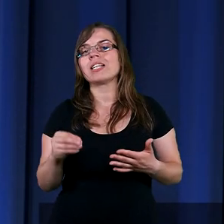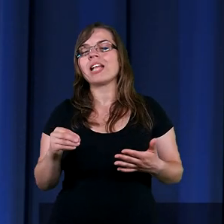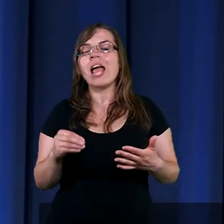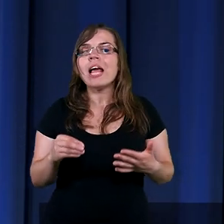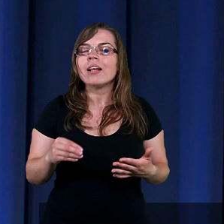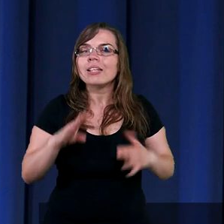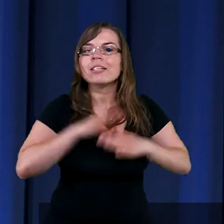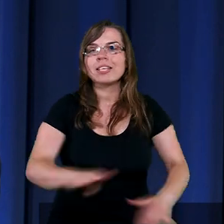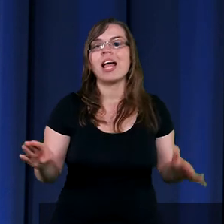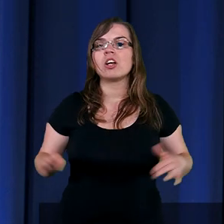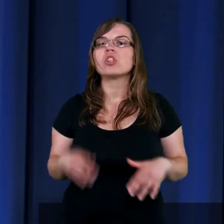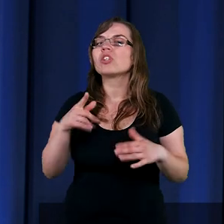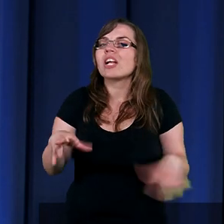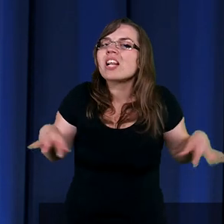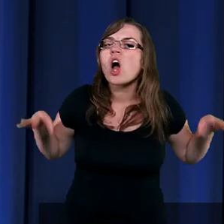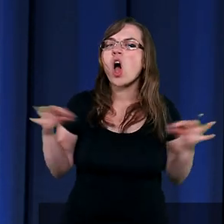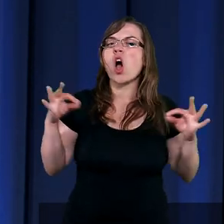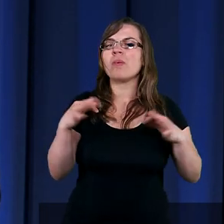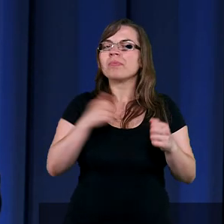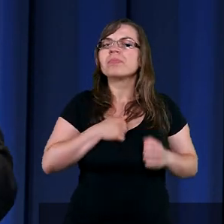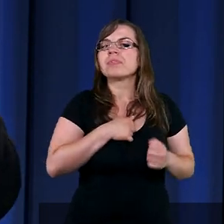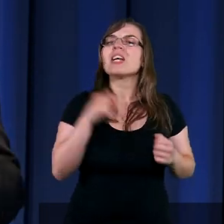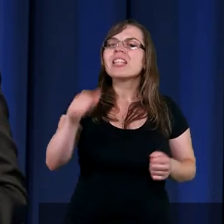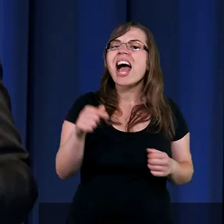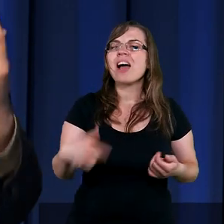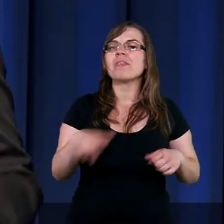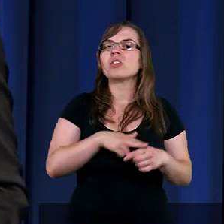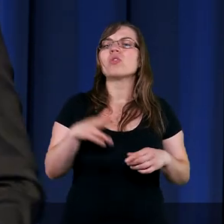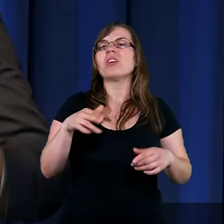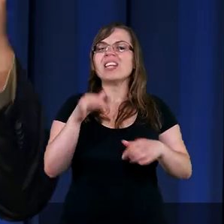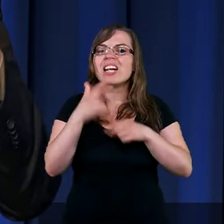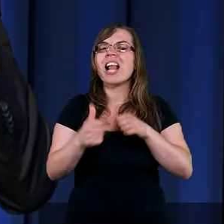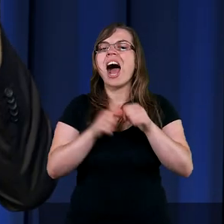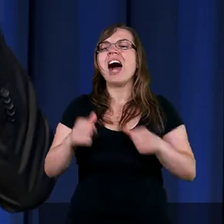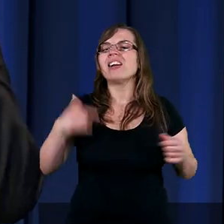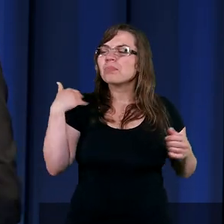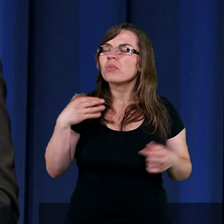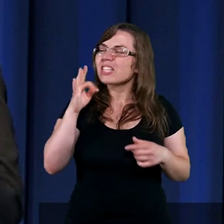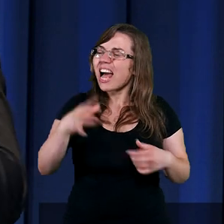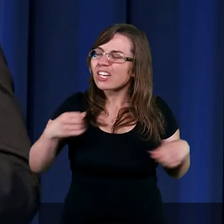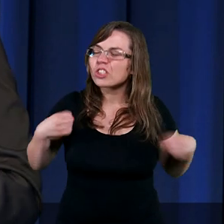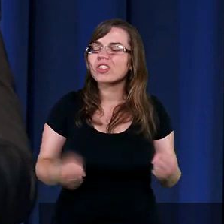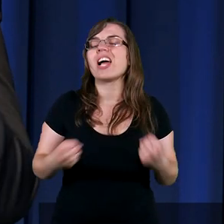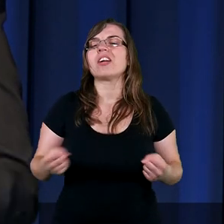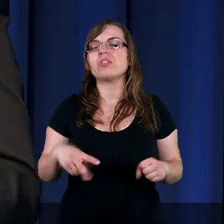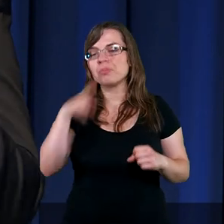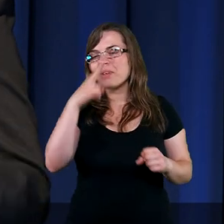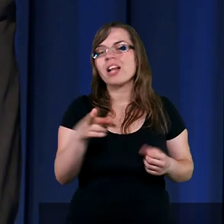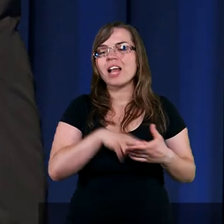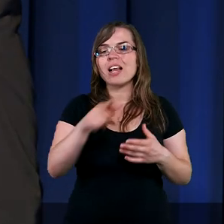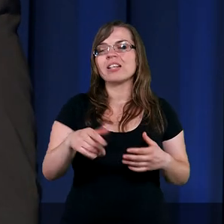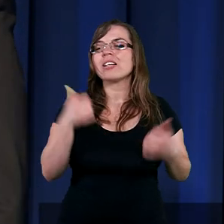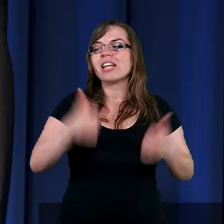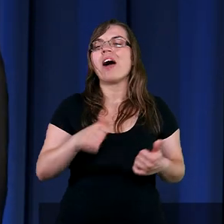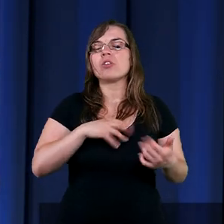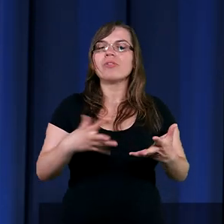znieść. Tak ogromna rozpacz. Ten, który 40 lat, któremu tak ciężko czasem dali się we